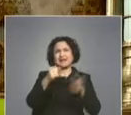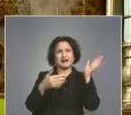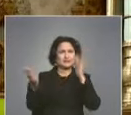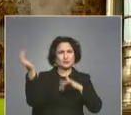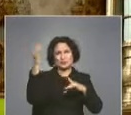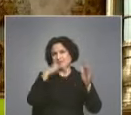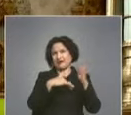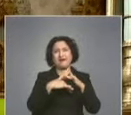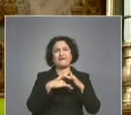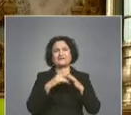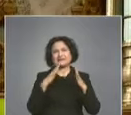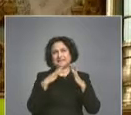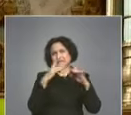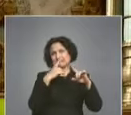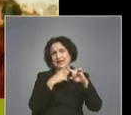църква.